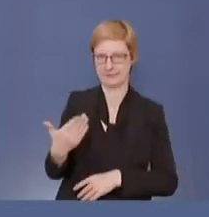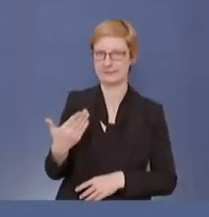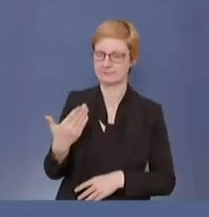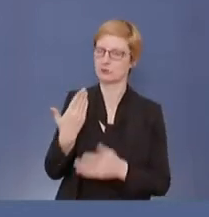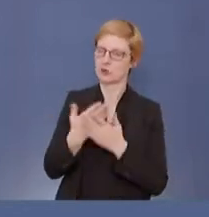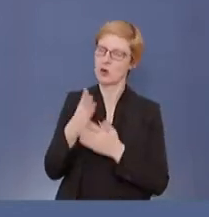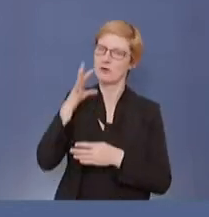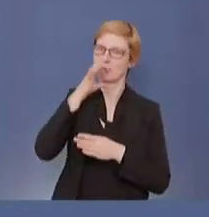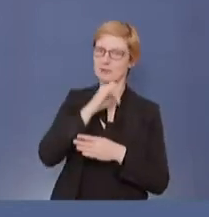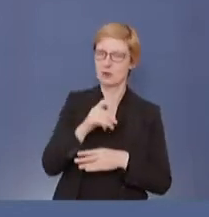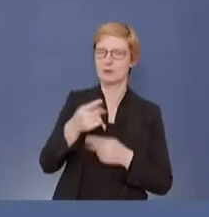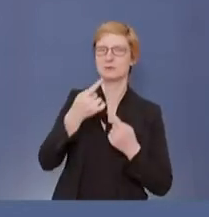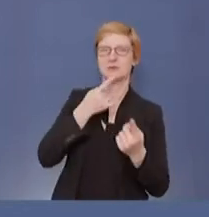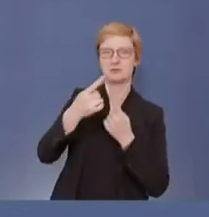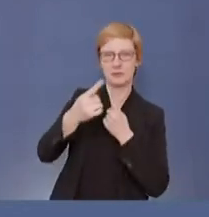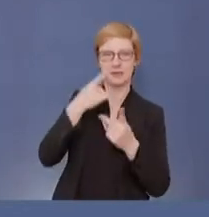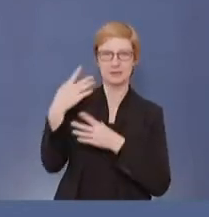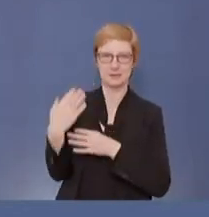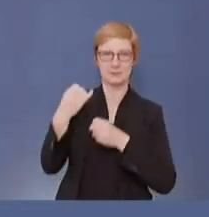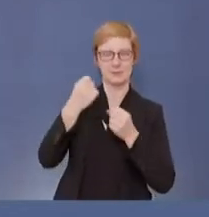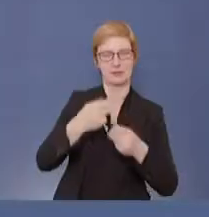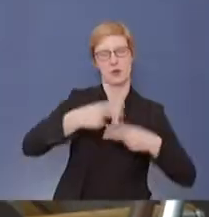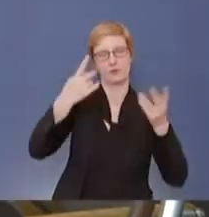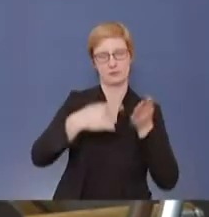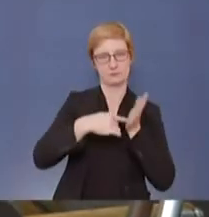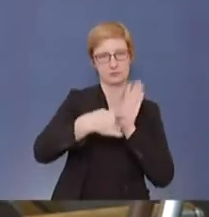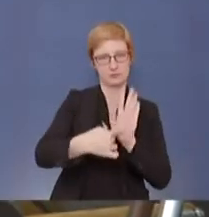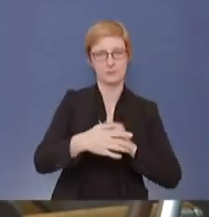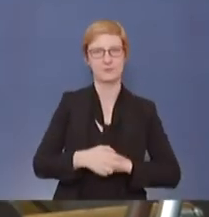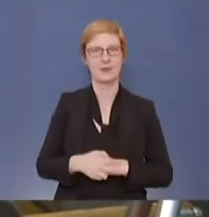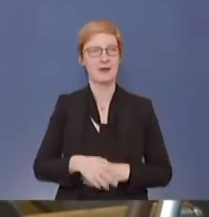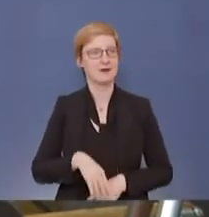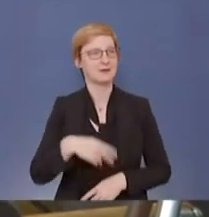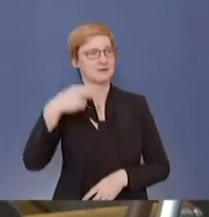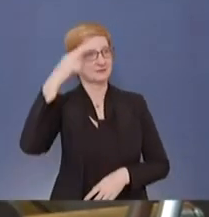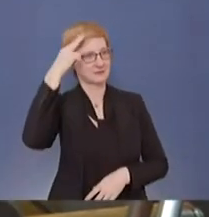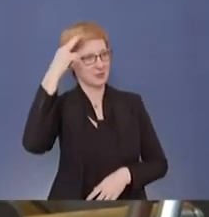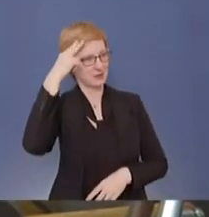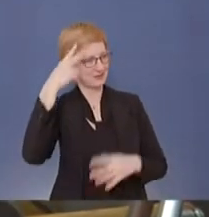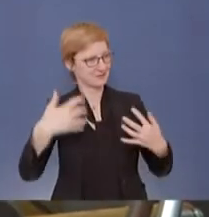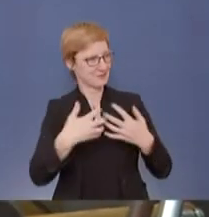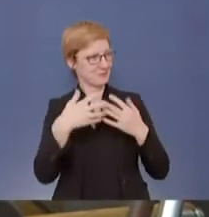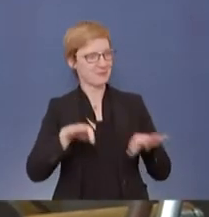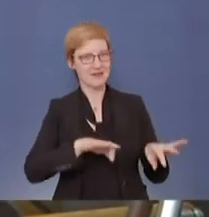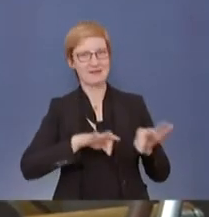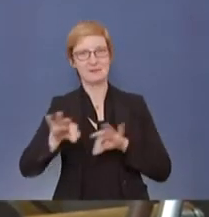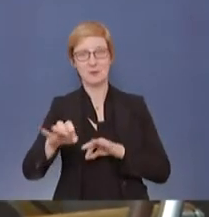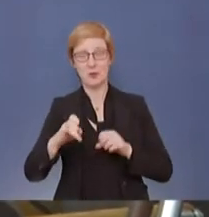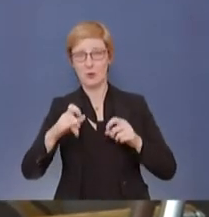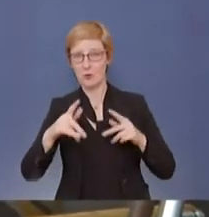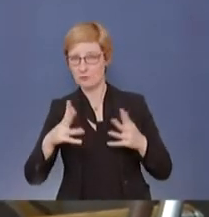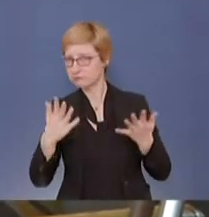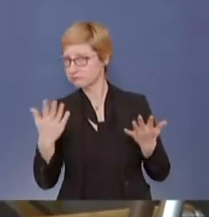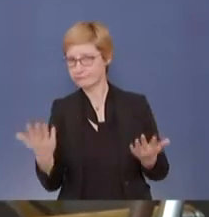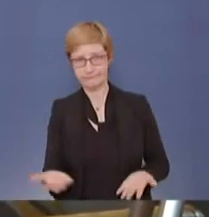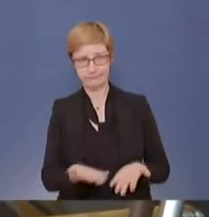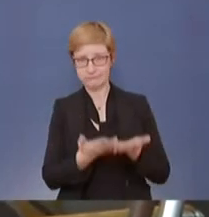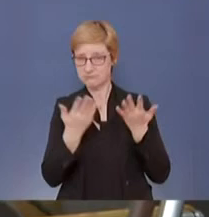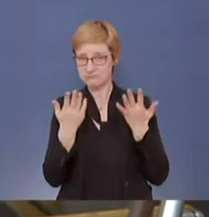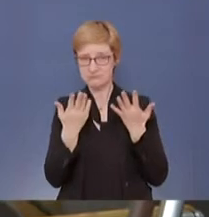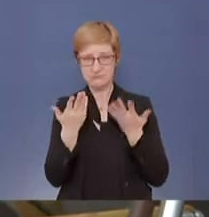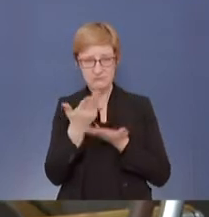vertraulichen Gespräch genannt haben. Das heißt, die saudische Kriegsführung des Jemen-Krieges, die wurde nicht